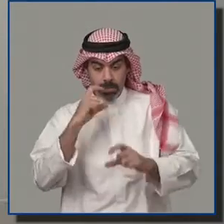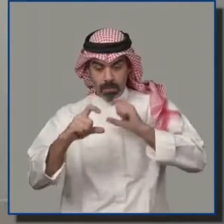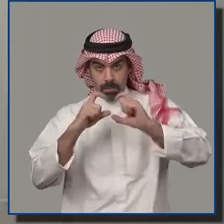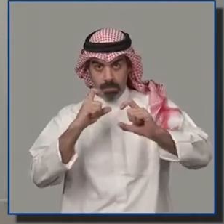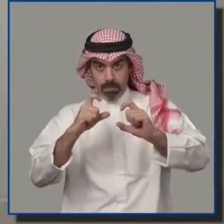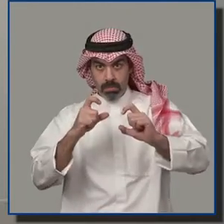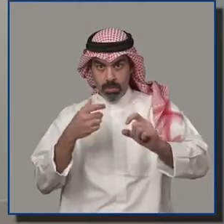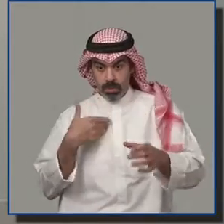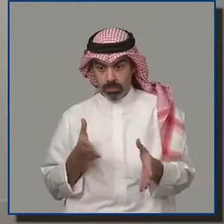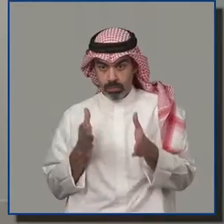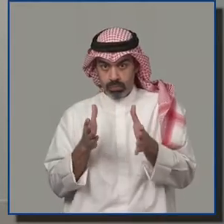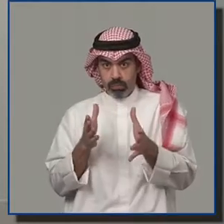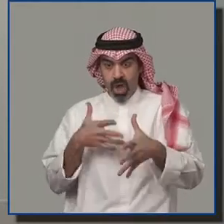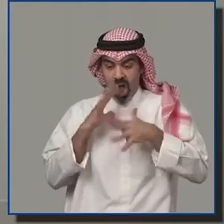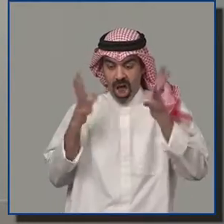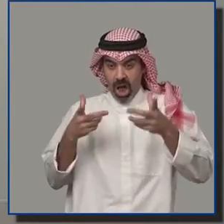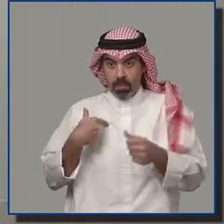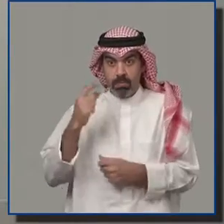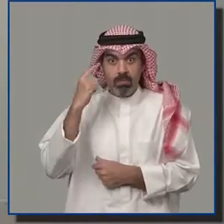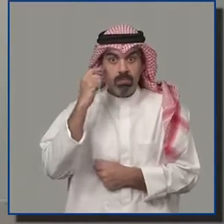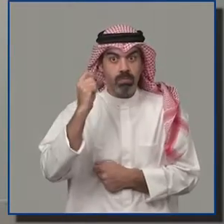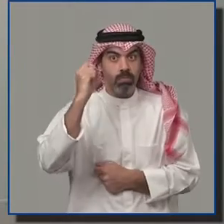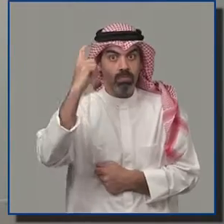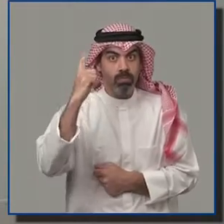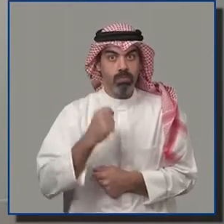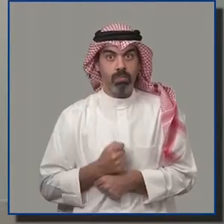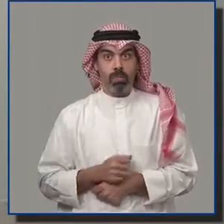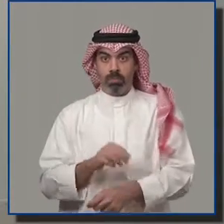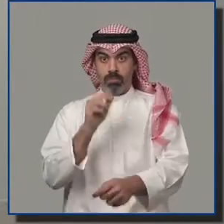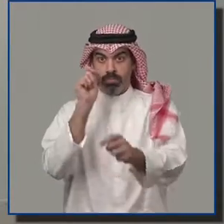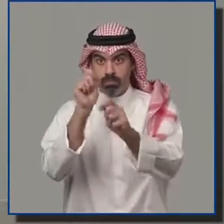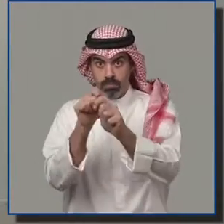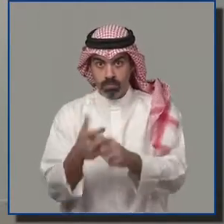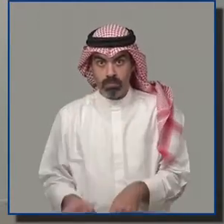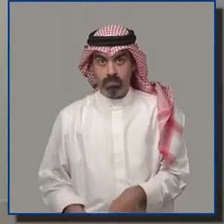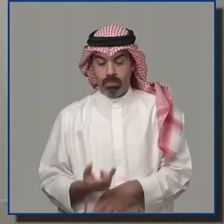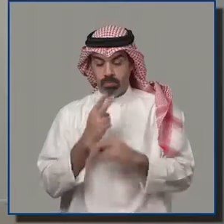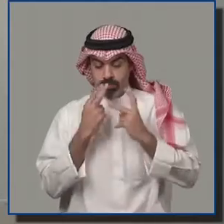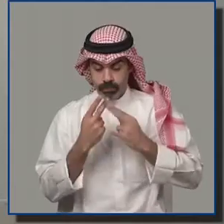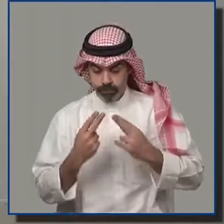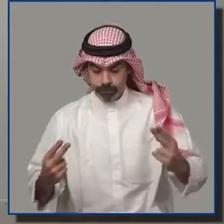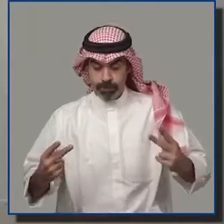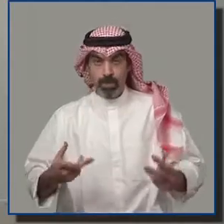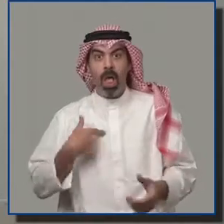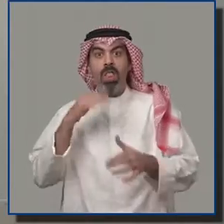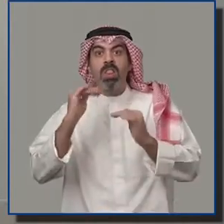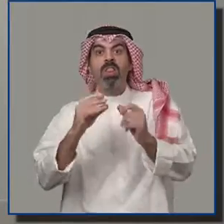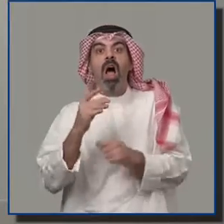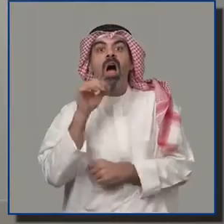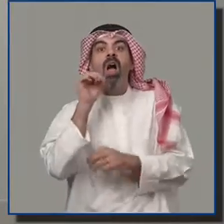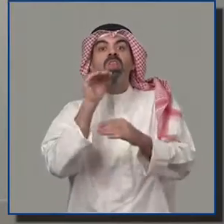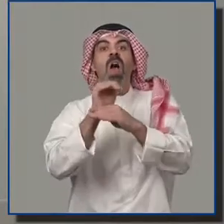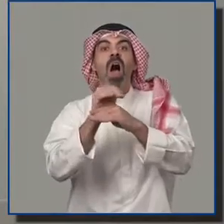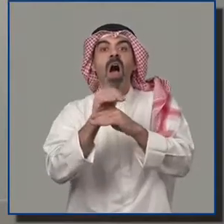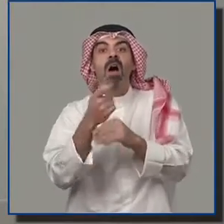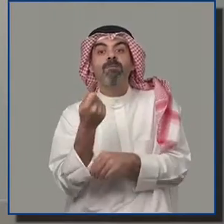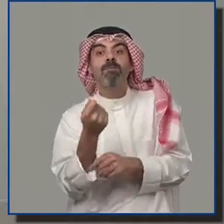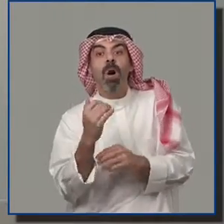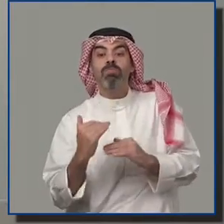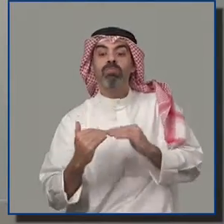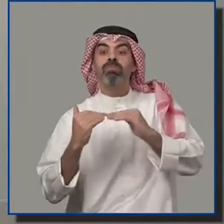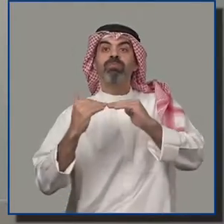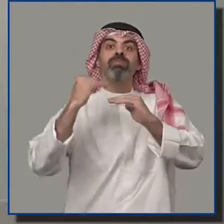البنك اتجاه العمله مثل توعية والتثقيف المالي حيث أن البنك يحرص على نشر الثقافة المالية